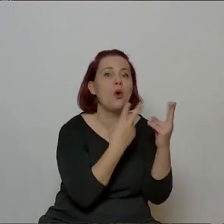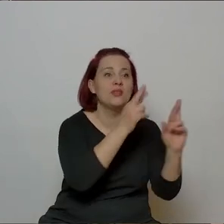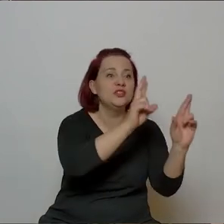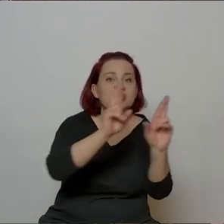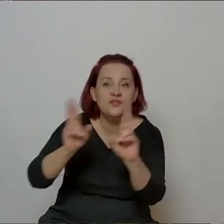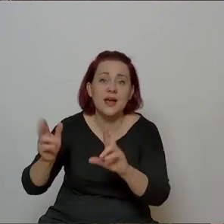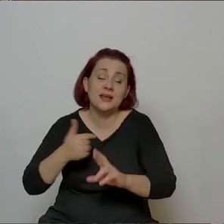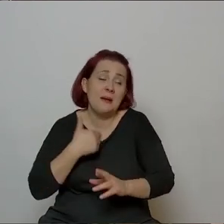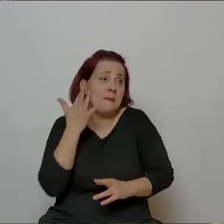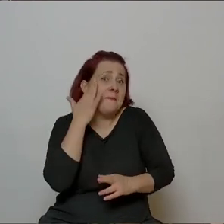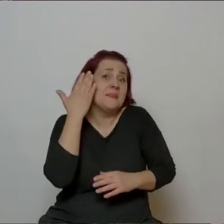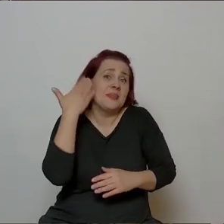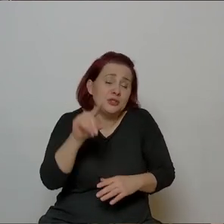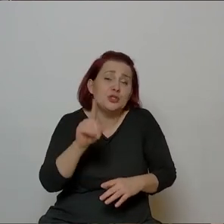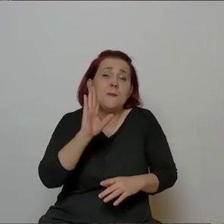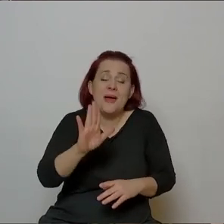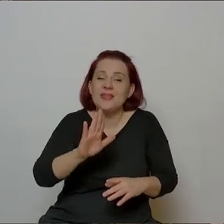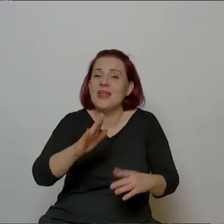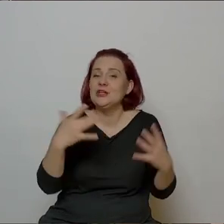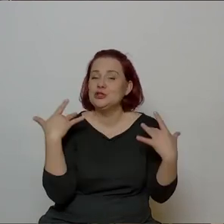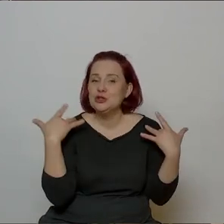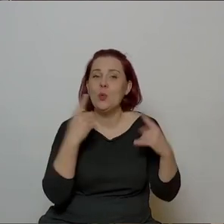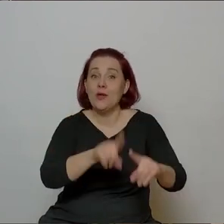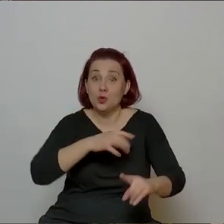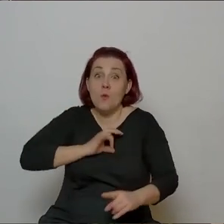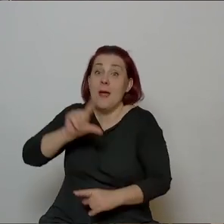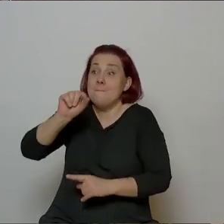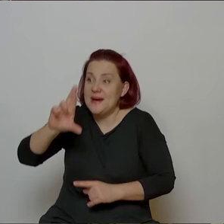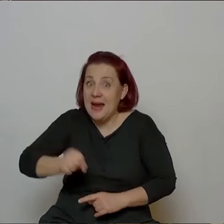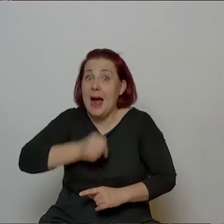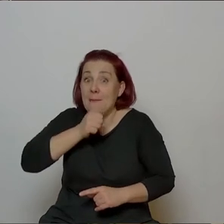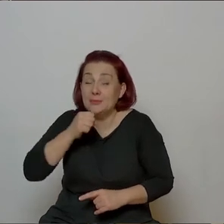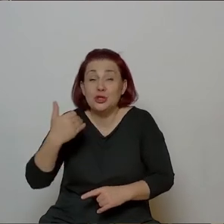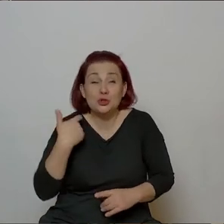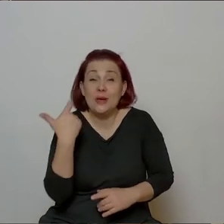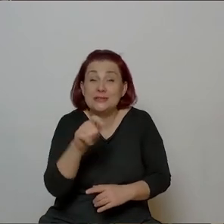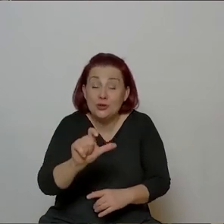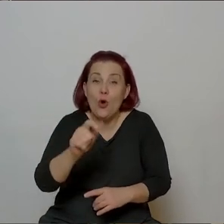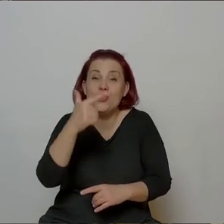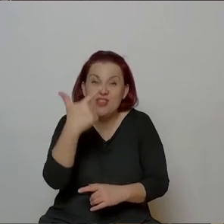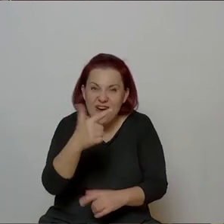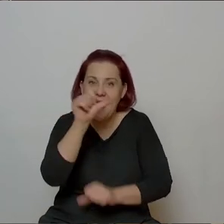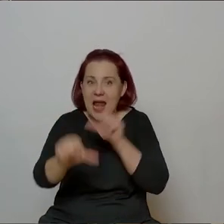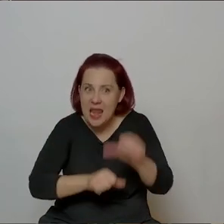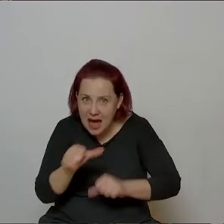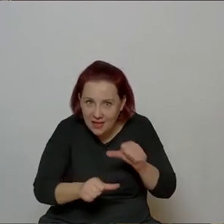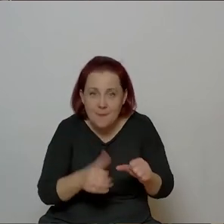będę żyła trochę dłużej jak moja prababcia, która miała 102 lata, jak umarła i doczekam tych lat, no może jeszcze 40. początku, kiedy